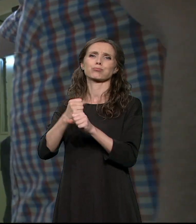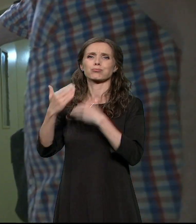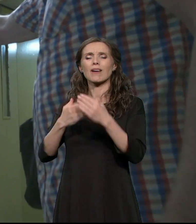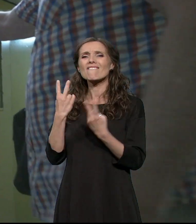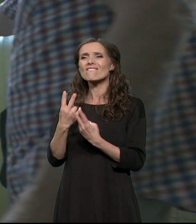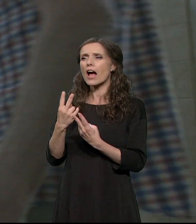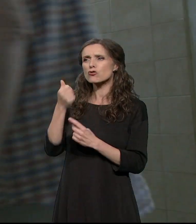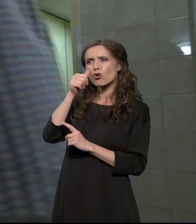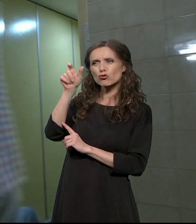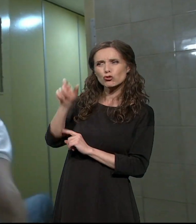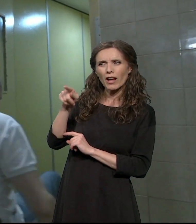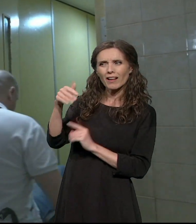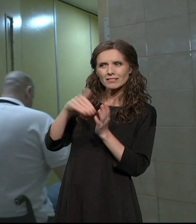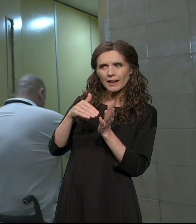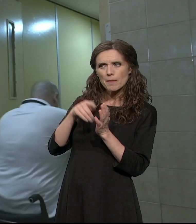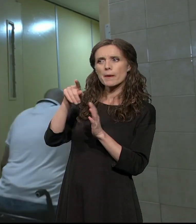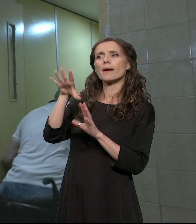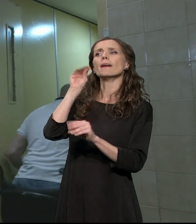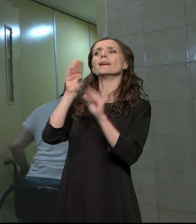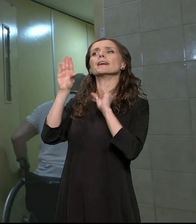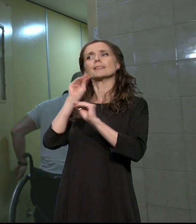i pratiti potrebe onog drugog.